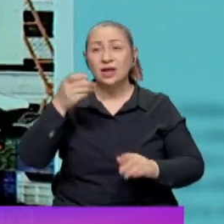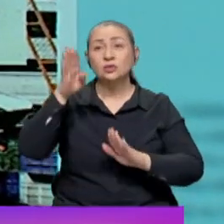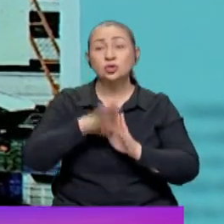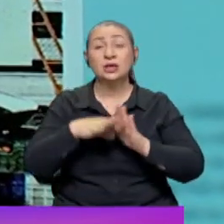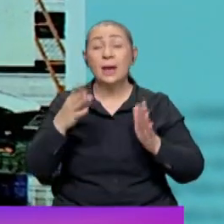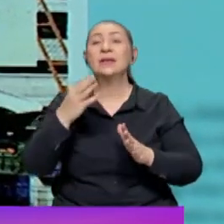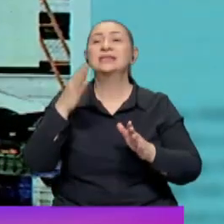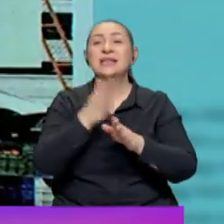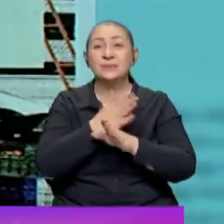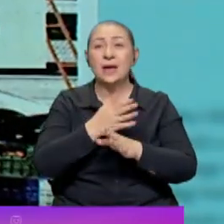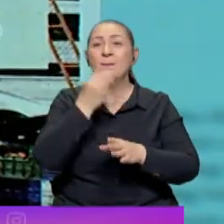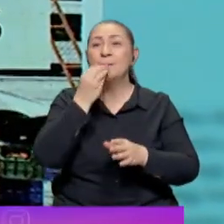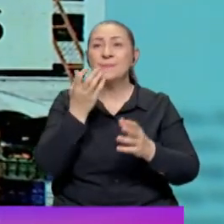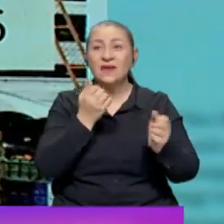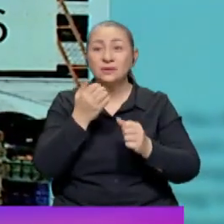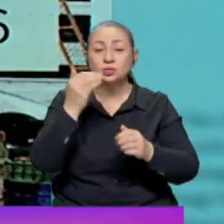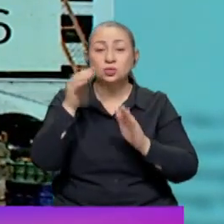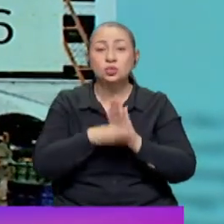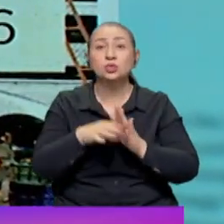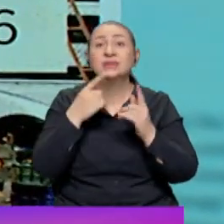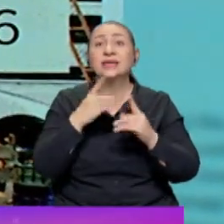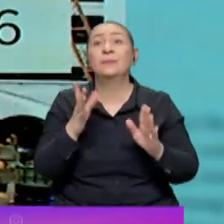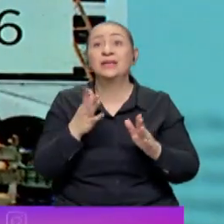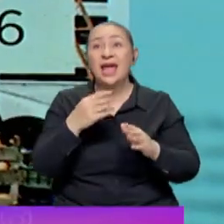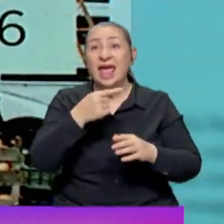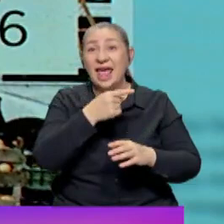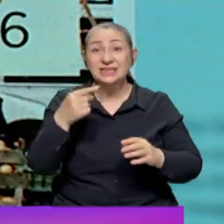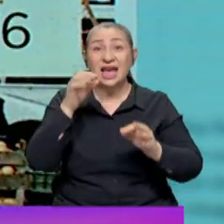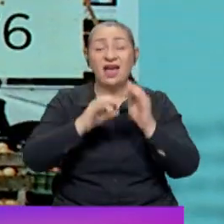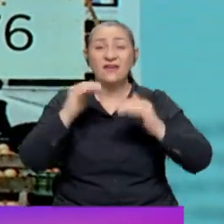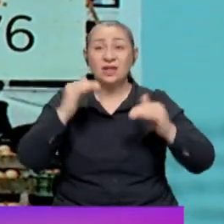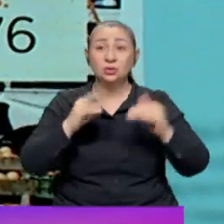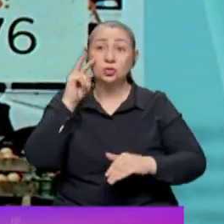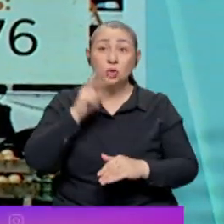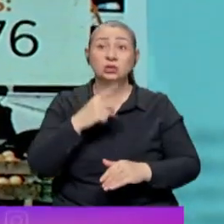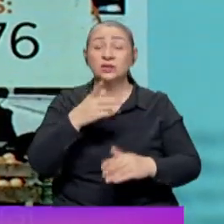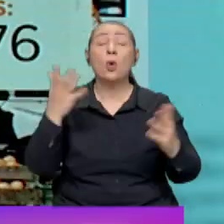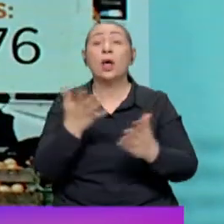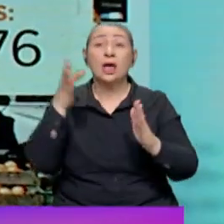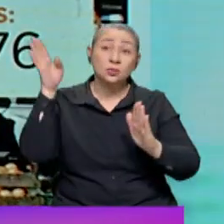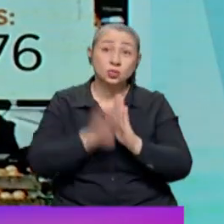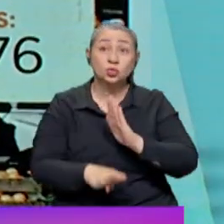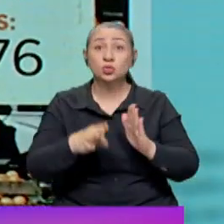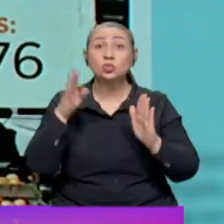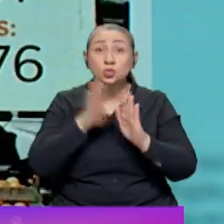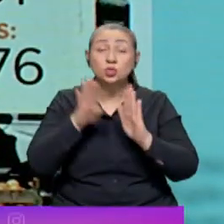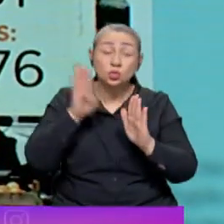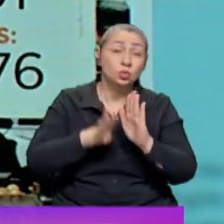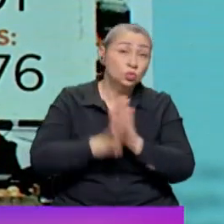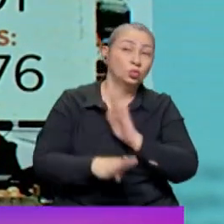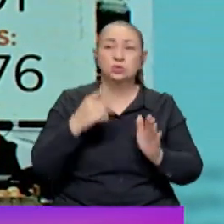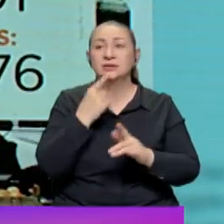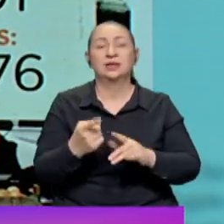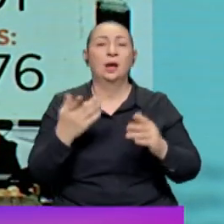dese de sebze ve meyveye kadar sadece düşecek de denilmedi. Yani eksi enflasyonu göreceğiz. O kadar düşecek. Düştükçe daha da